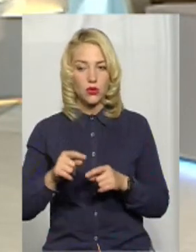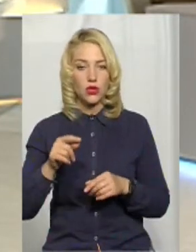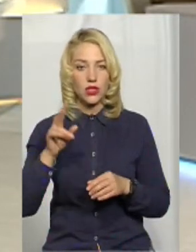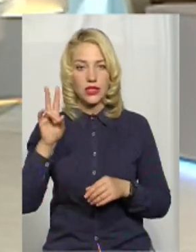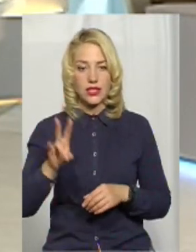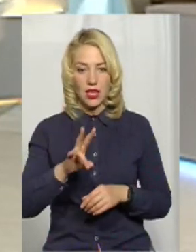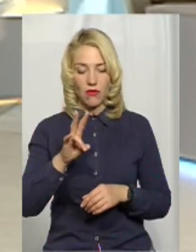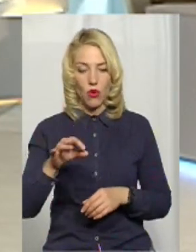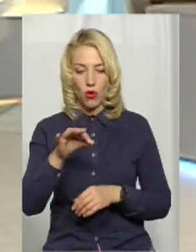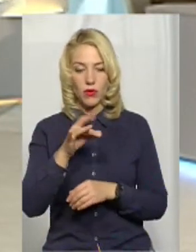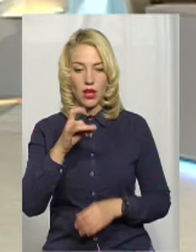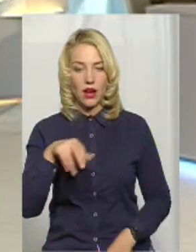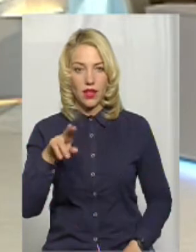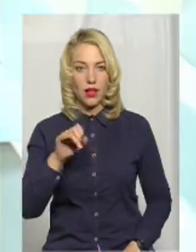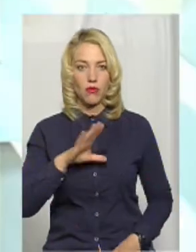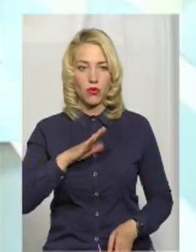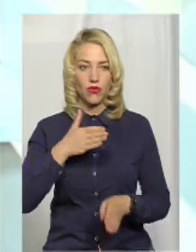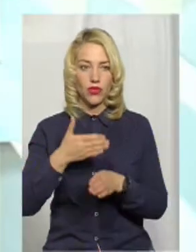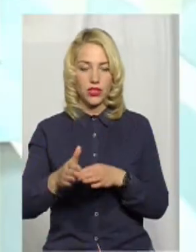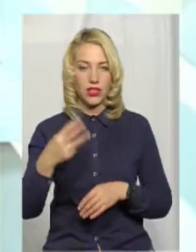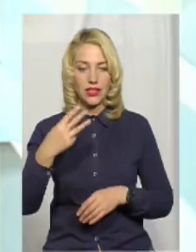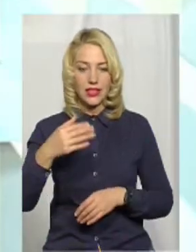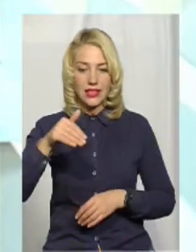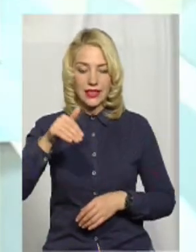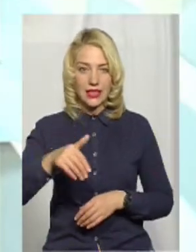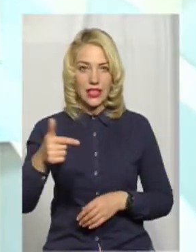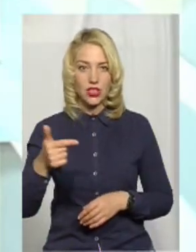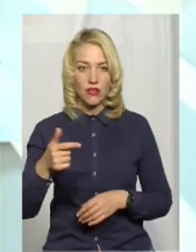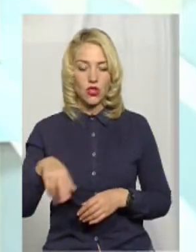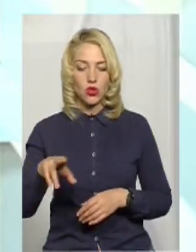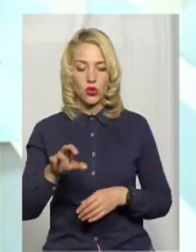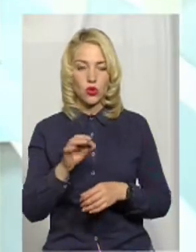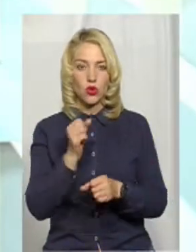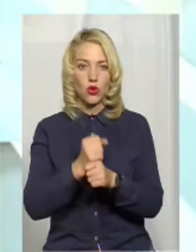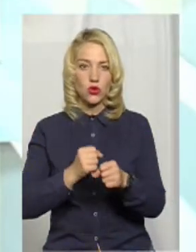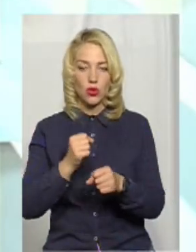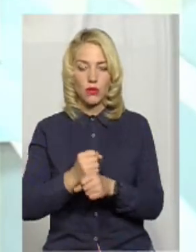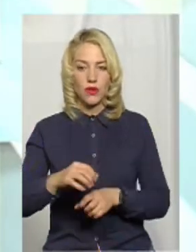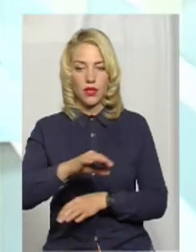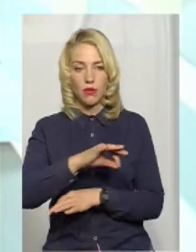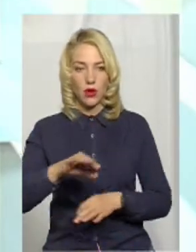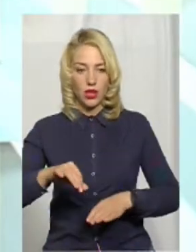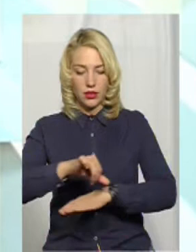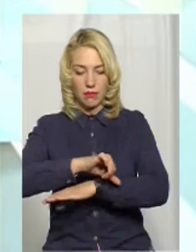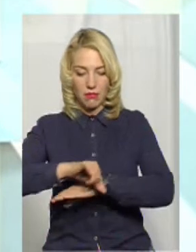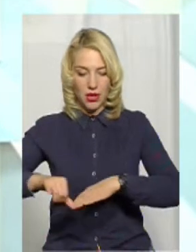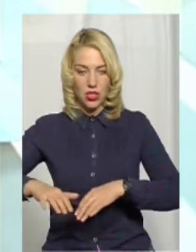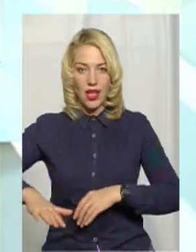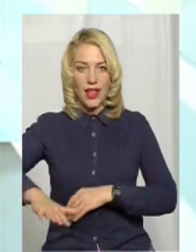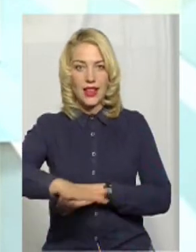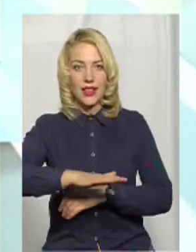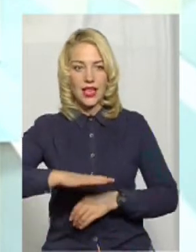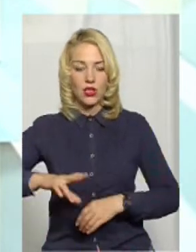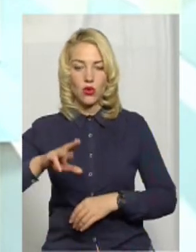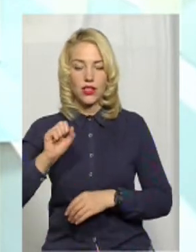з обласної ради було виділено 30 тисяч гривень щодо розроблення проєкту меж території та